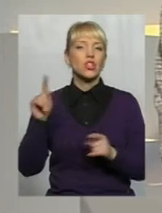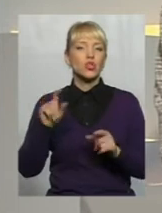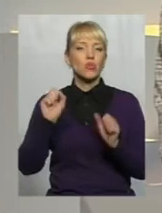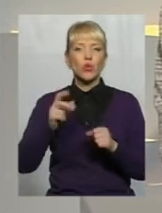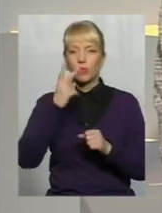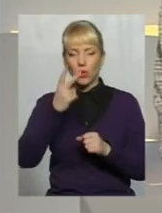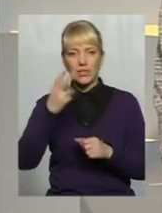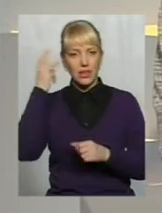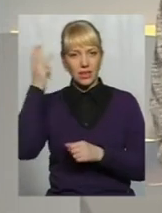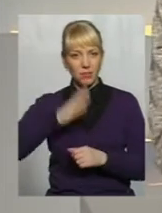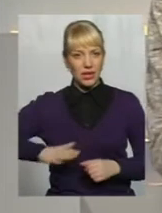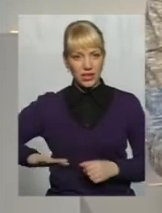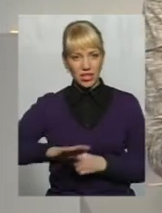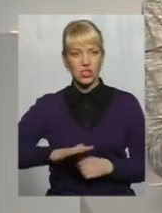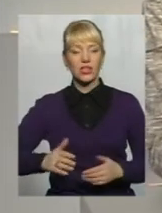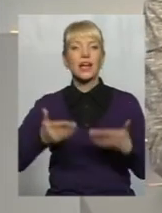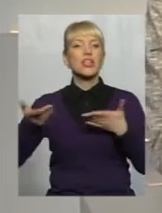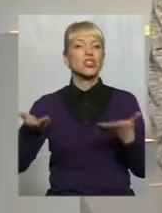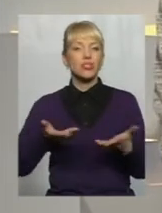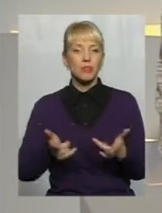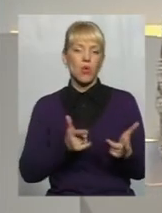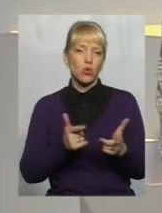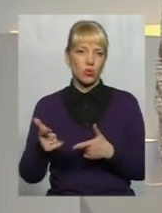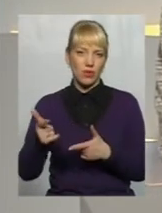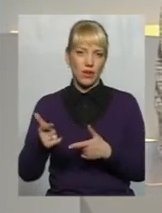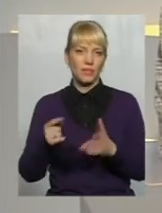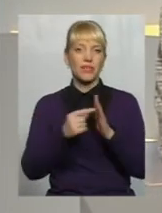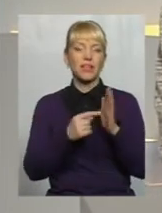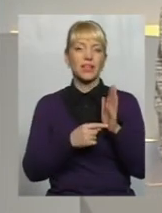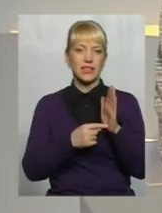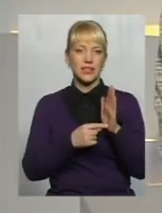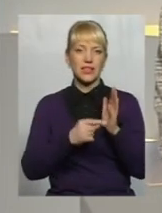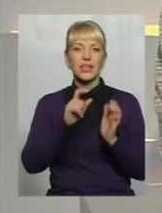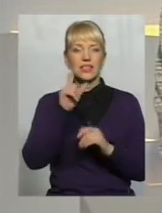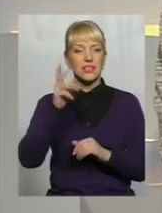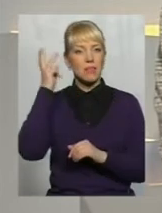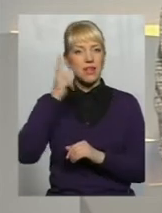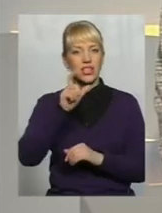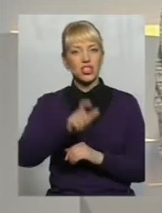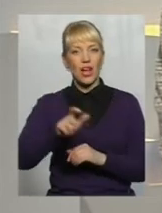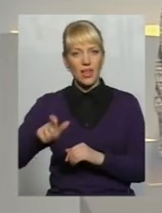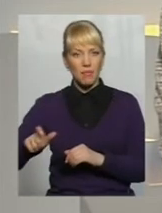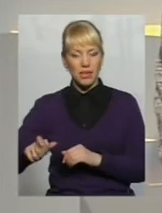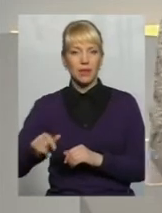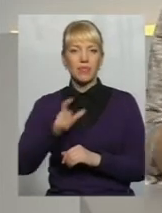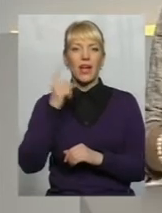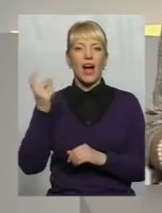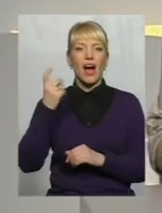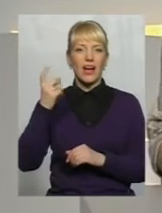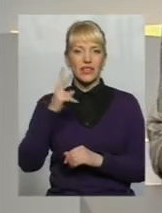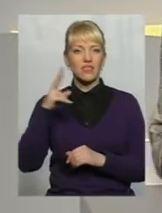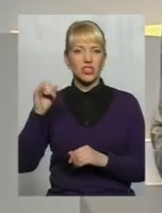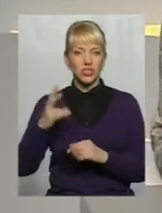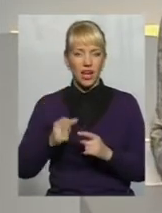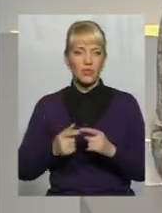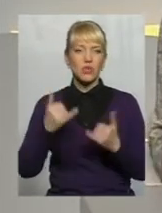І чим готова ділитися із хмельниччанами Харківщина у